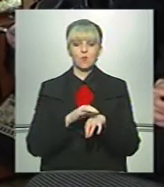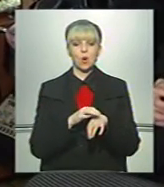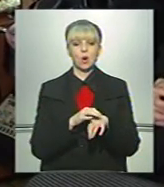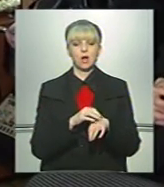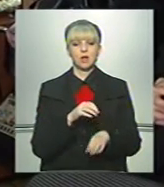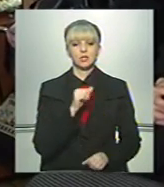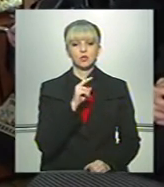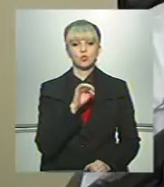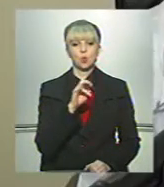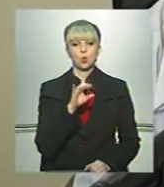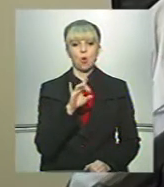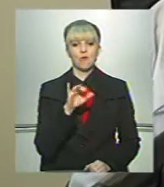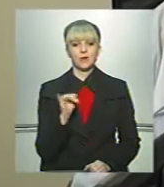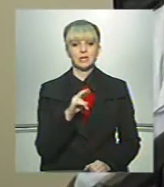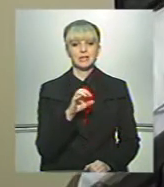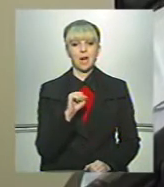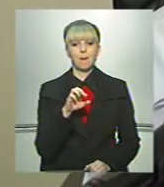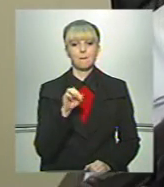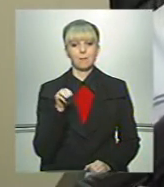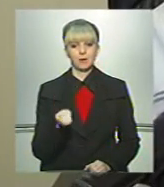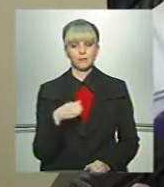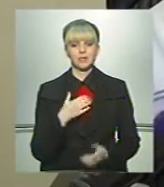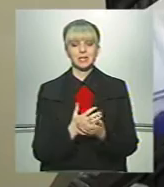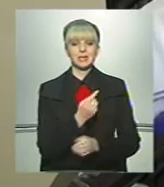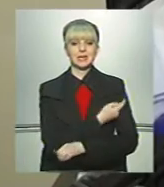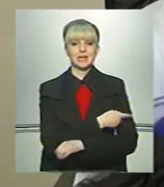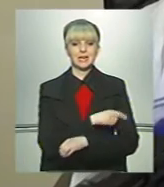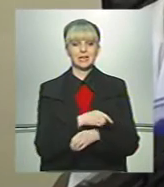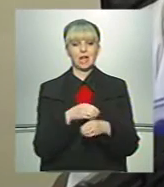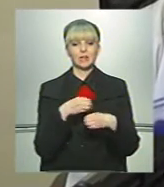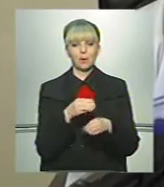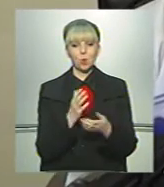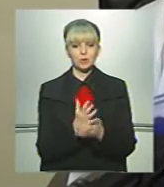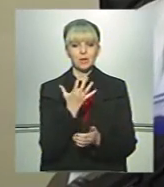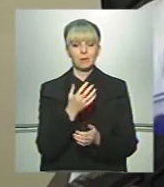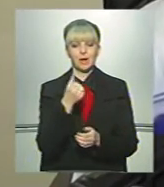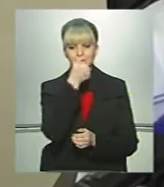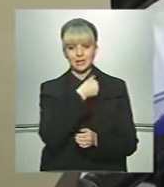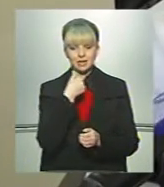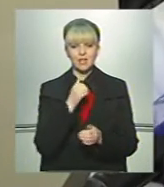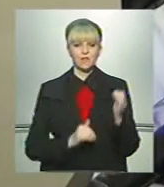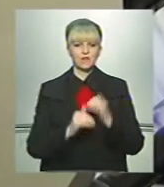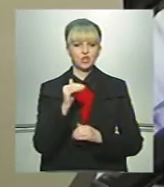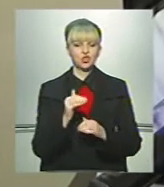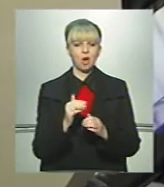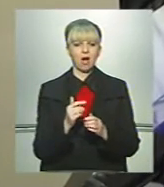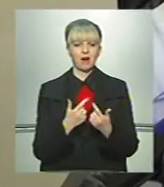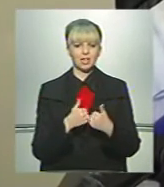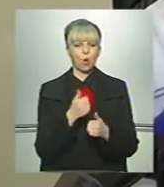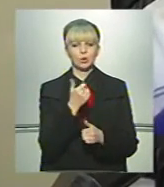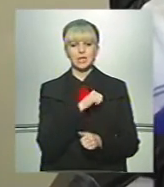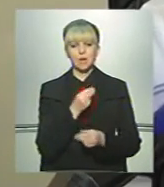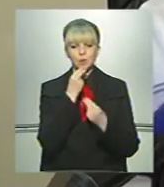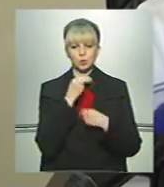цукровий діабет. У нас є клініка-діагностічна лабораторія, має на п'ять років вищу категорію, одна з найкращих. У нас